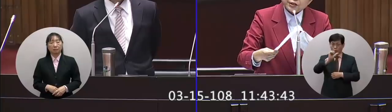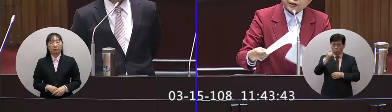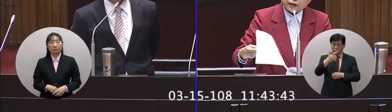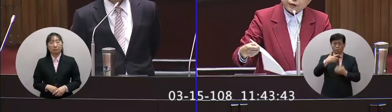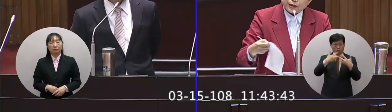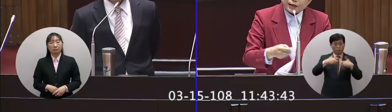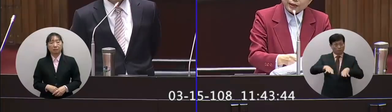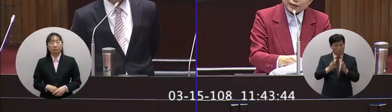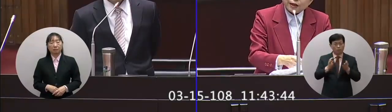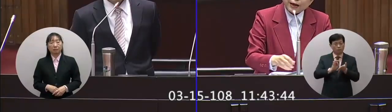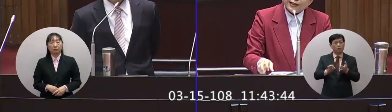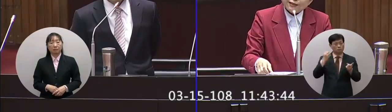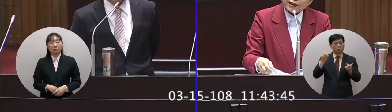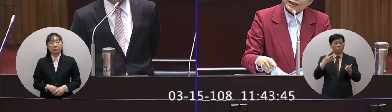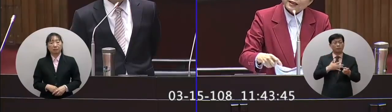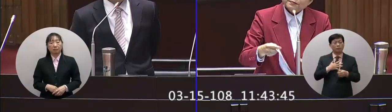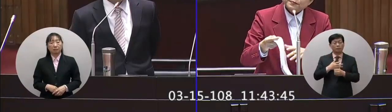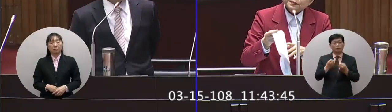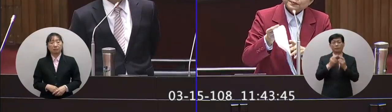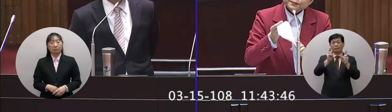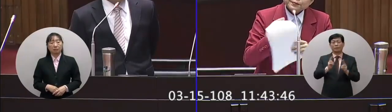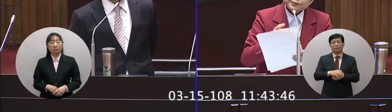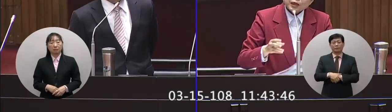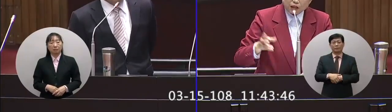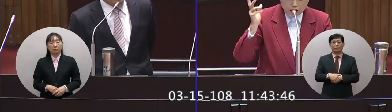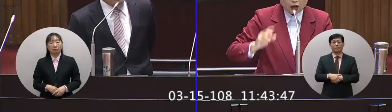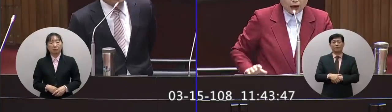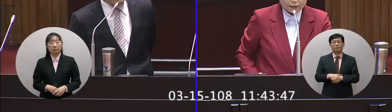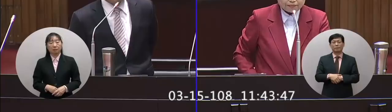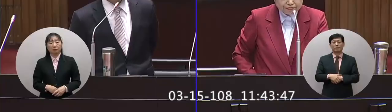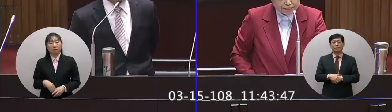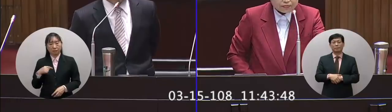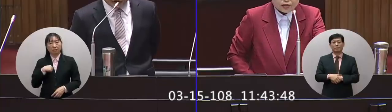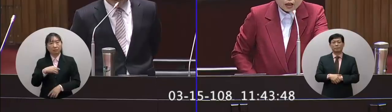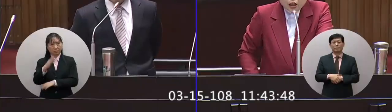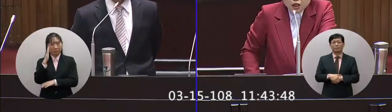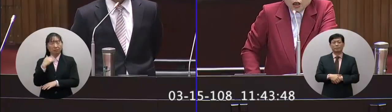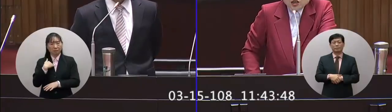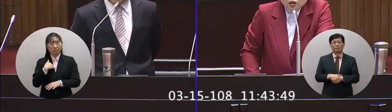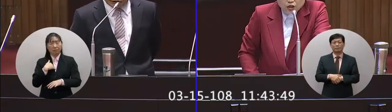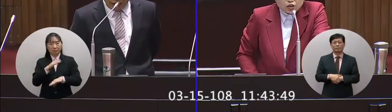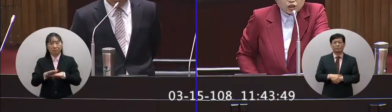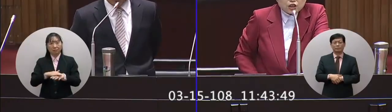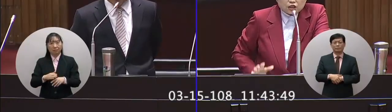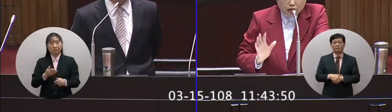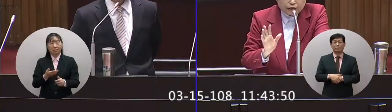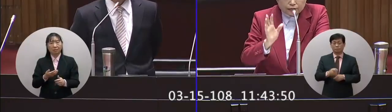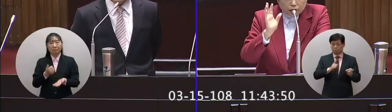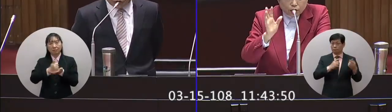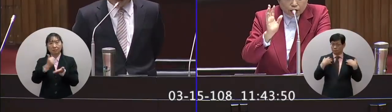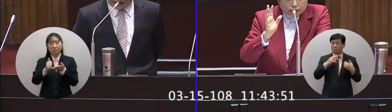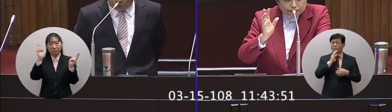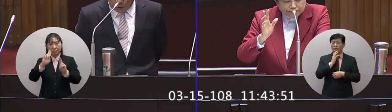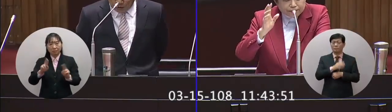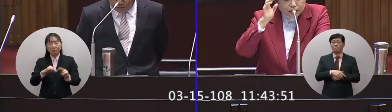機組已經上線了院長這你知道吧發電了我們政府穩定供電減少空汙